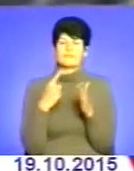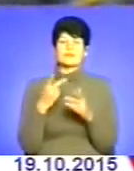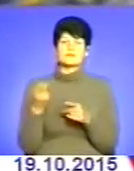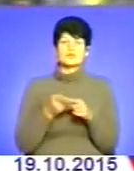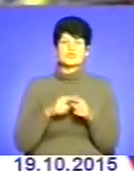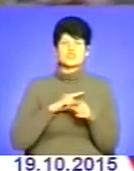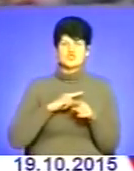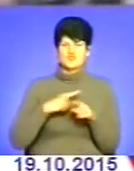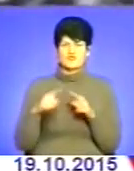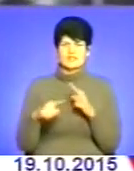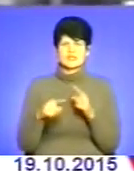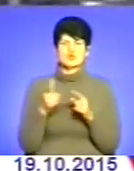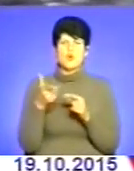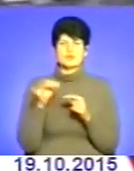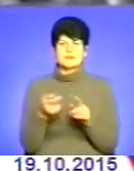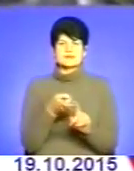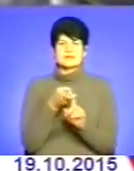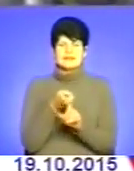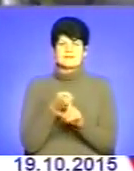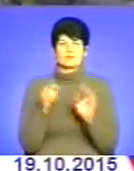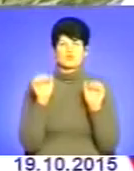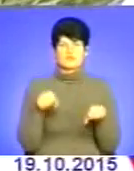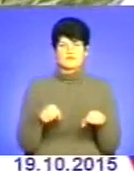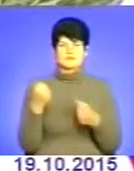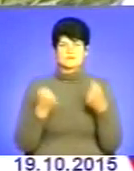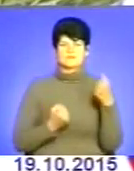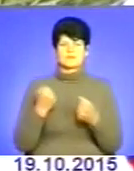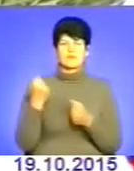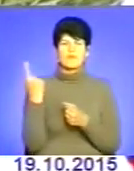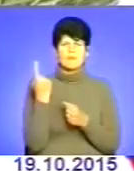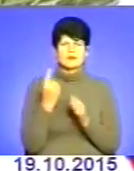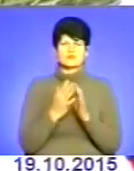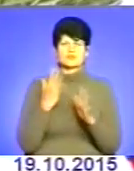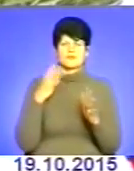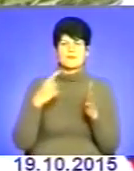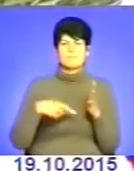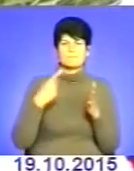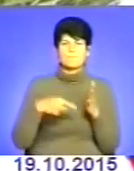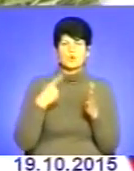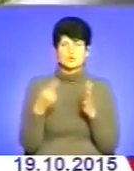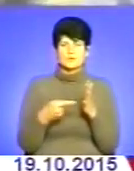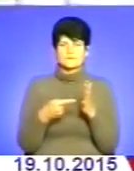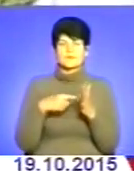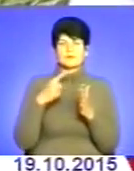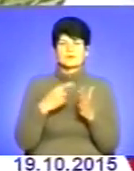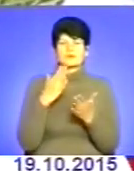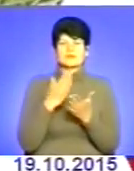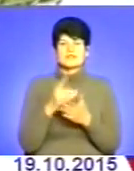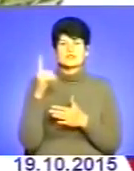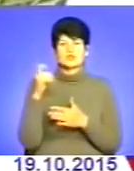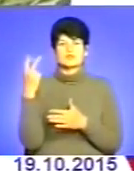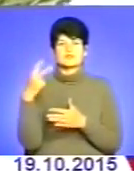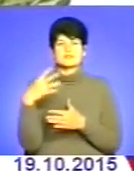швидкість гонщика залежить від можливостей автомобіля В першу чергу від мотору, бо мотор є 125